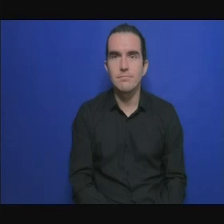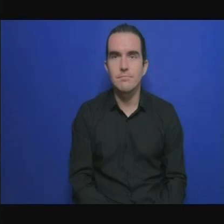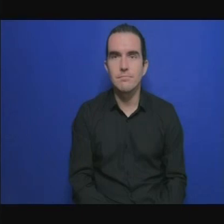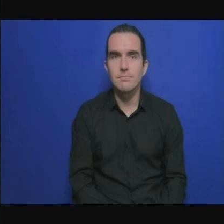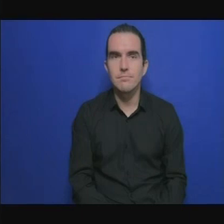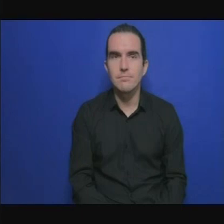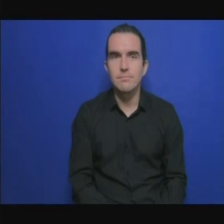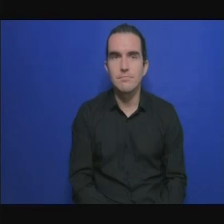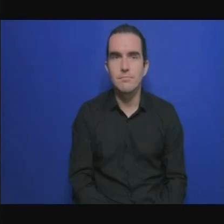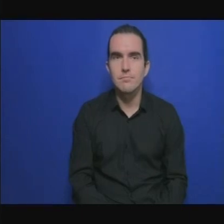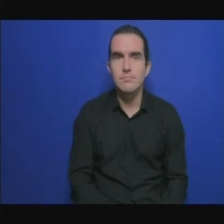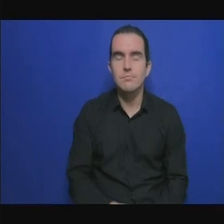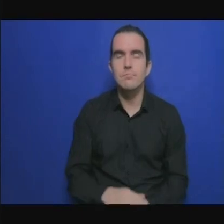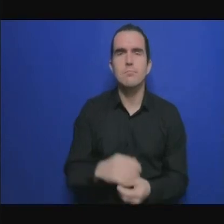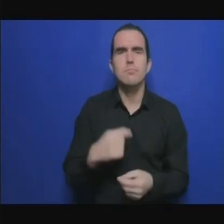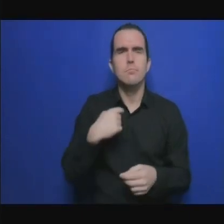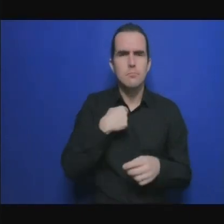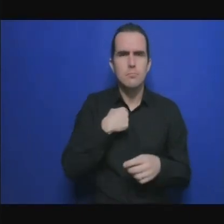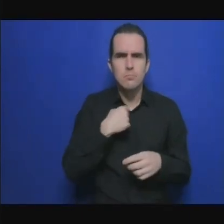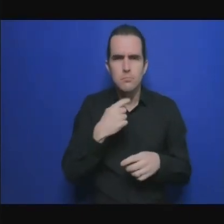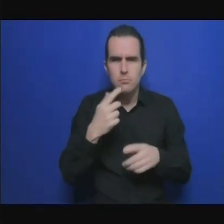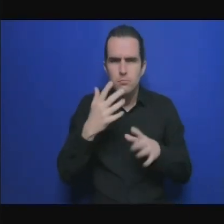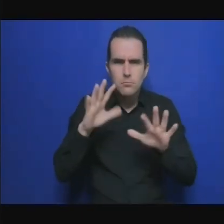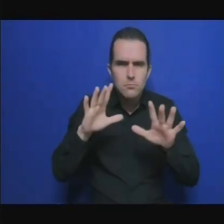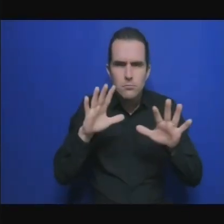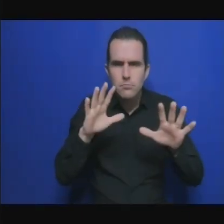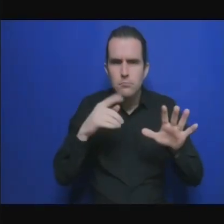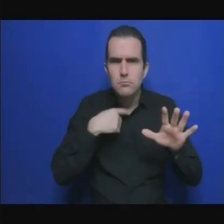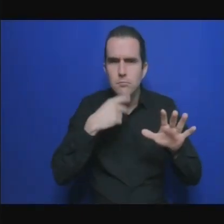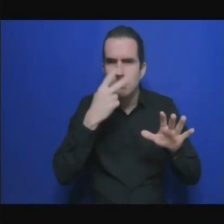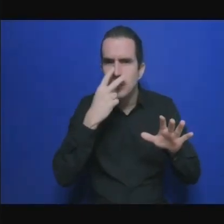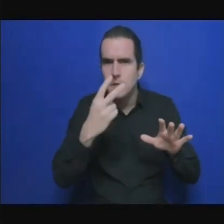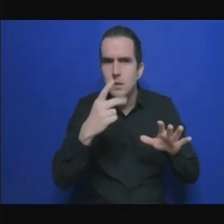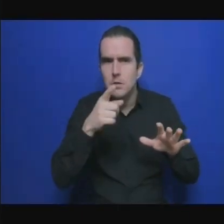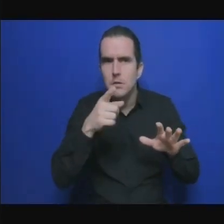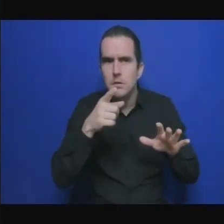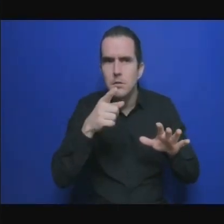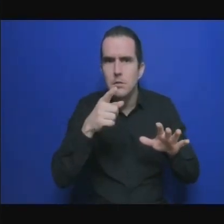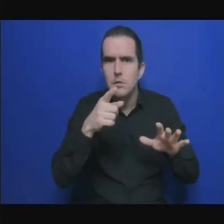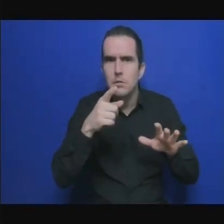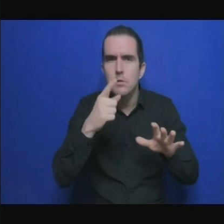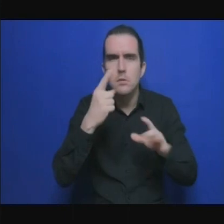avait posé la question sur les CDN comment on est avec les CDN